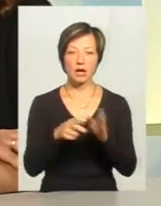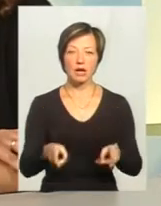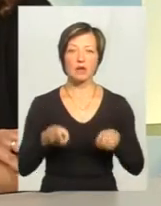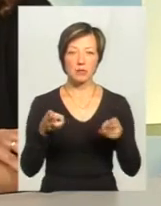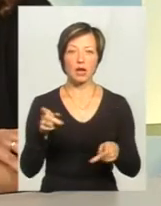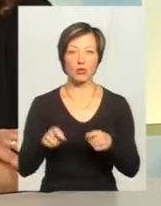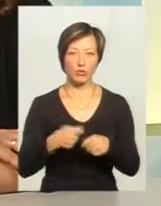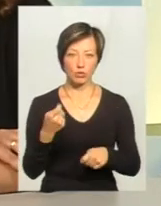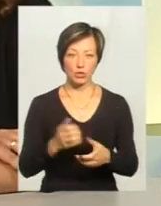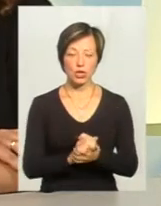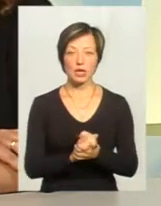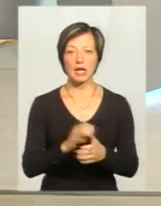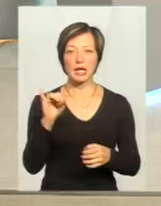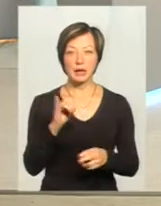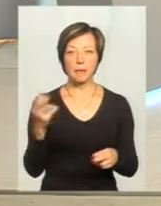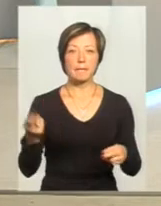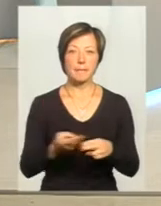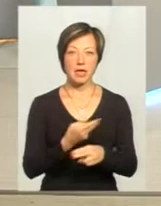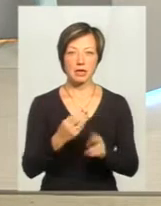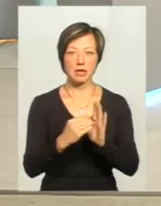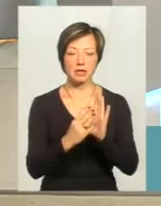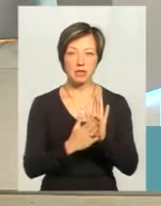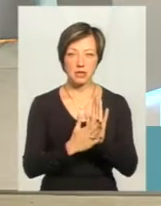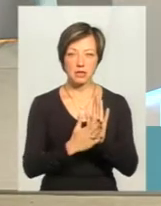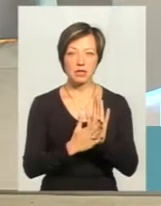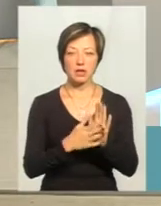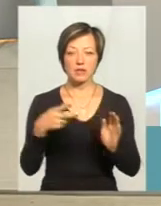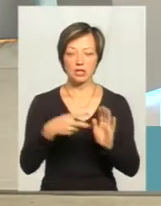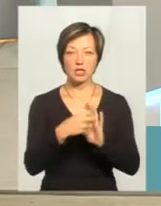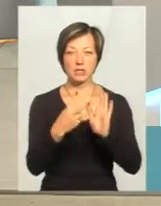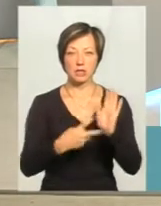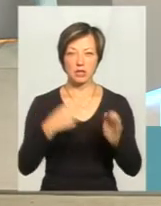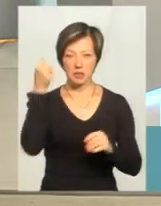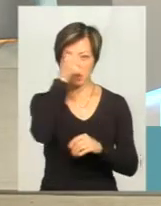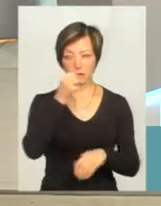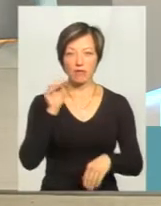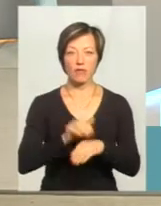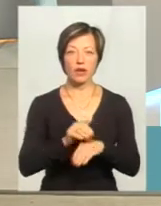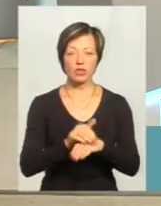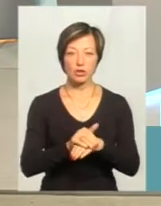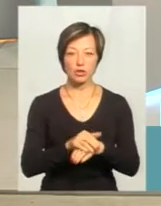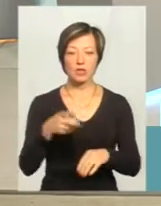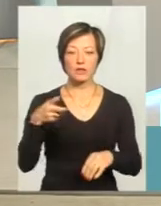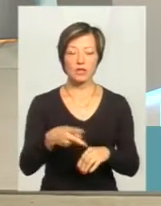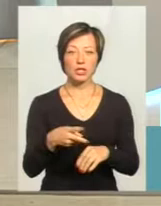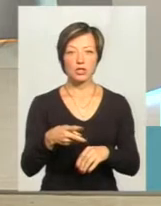правопорушення. І без реєстрації в нас лише 2017 рік. Фактично у